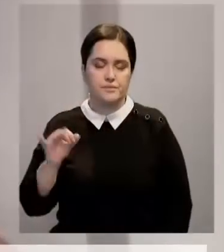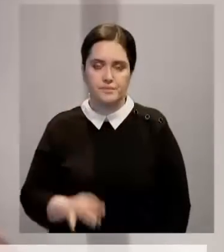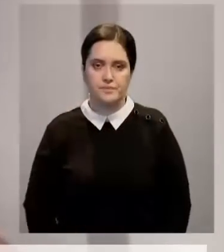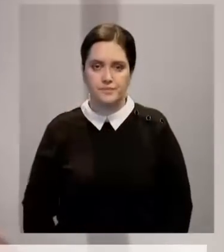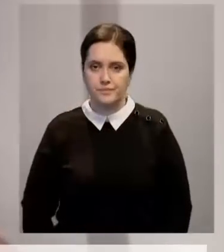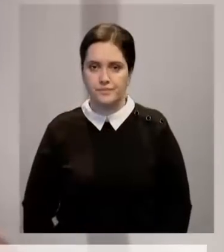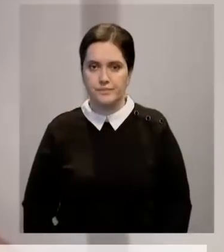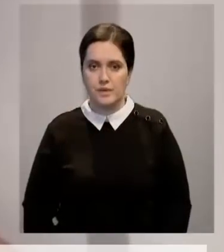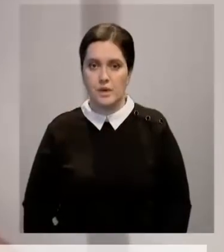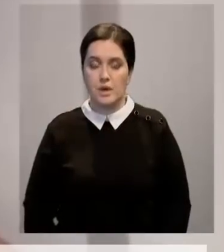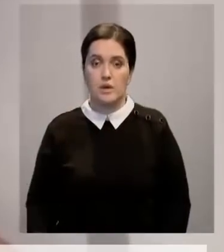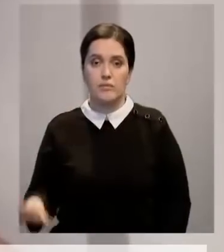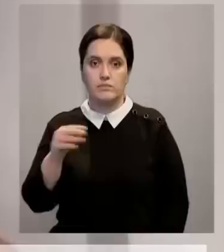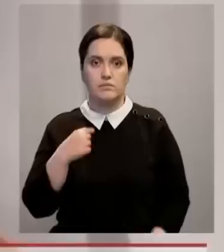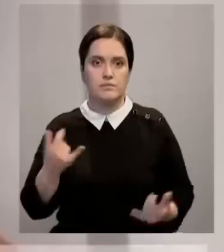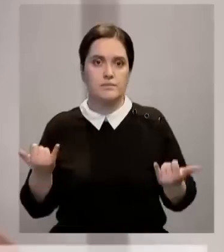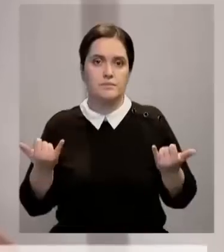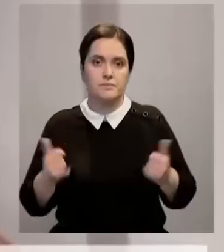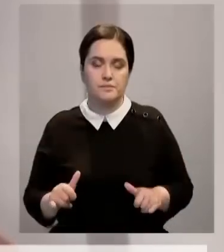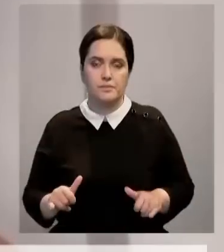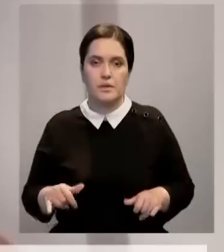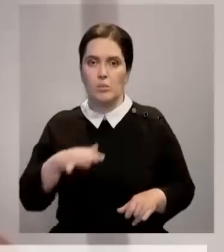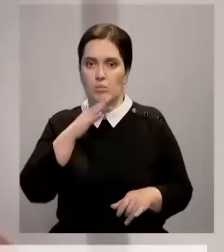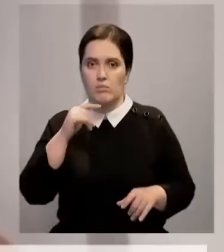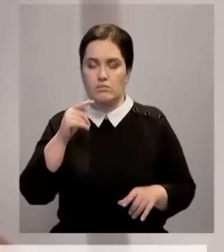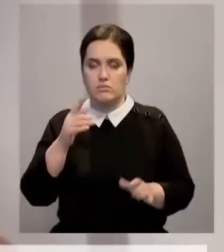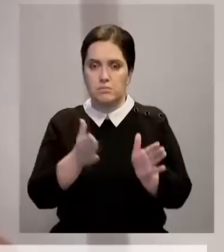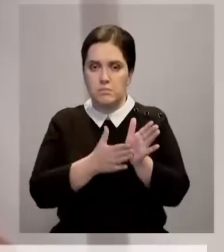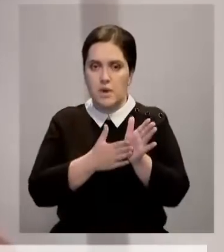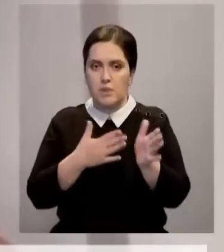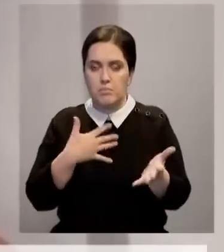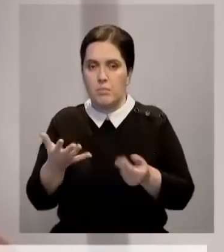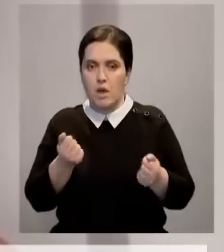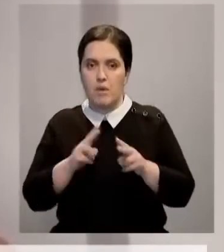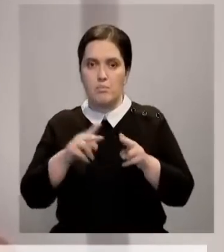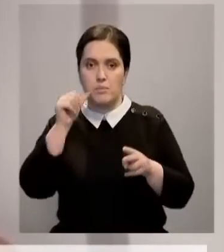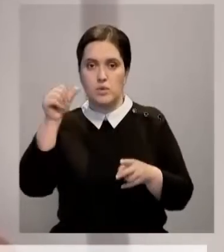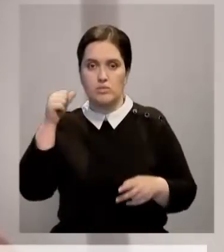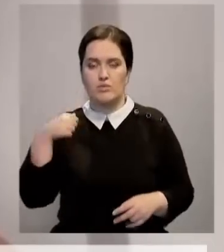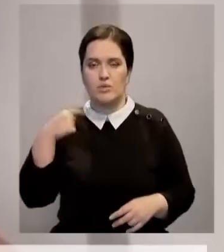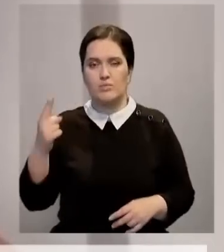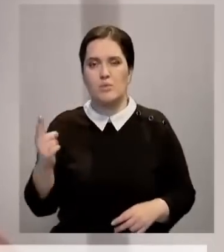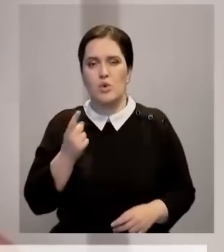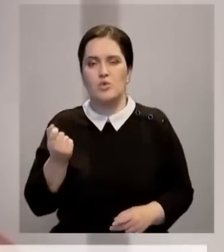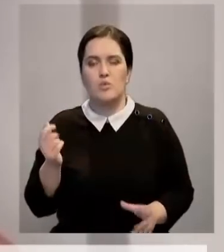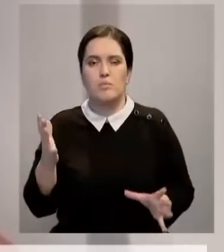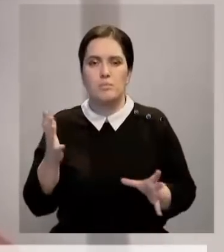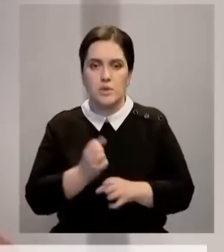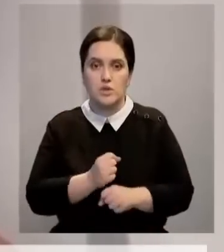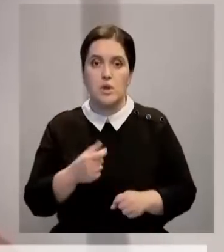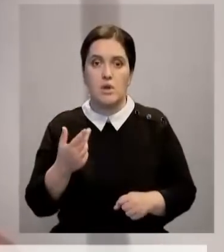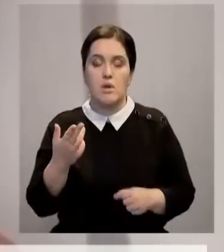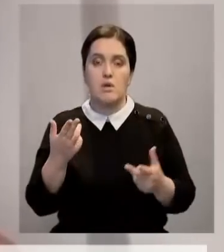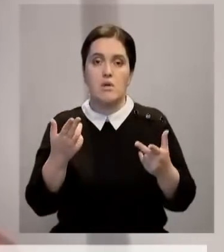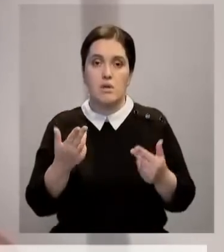Многие из нас были немного ошеломлены тем же количеством номинаций, что и в прошлом году. Мы ожидали, что их будет меньше. Конечно,